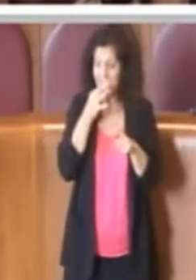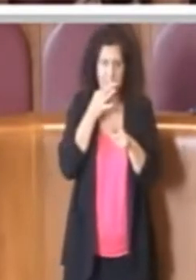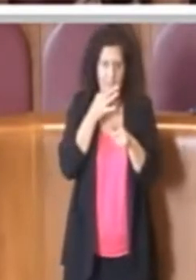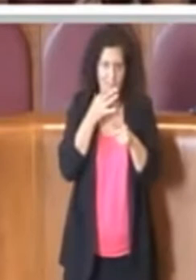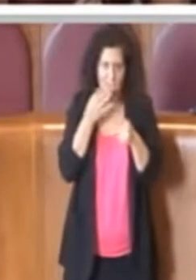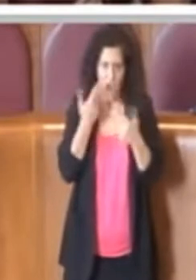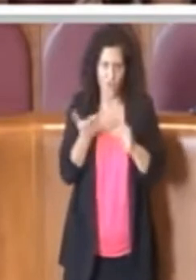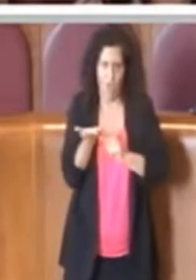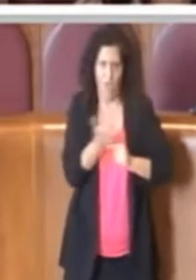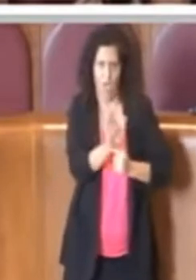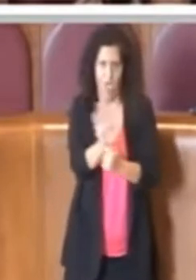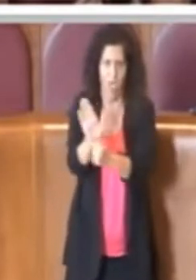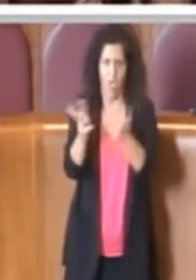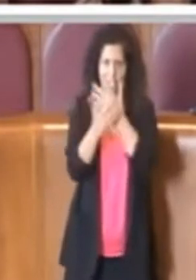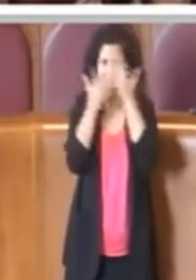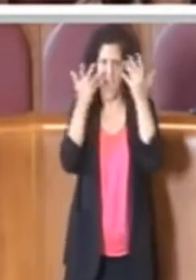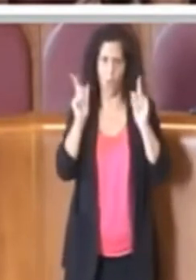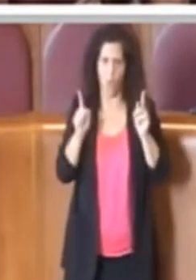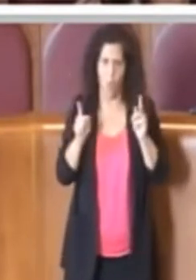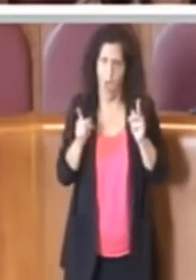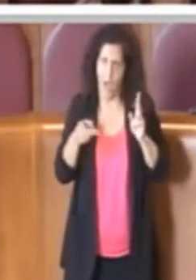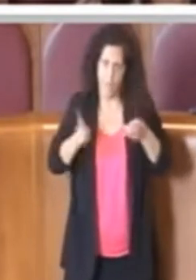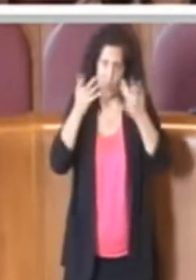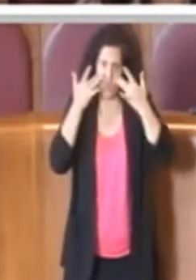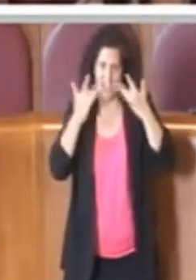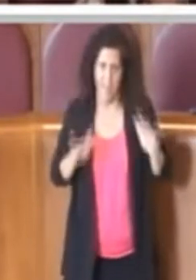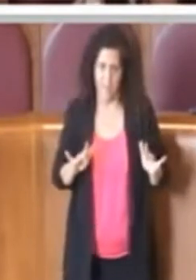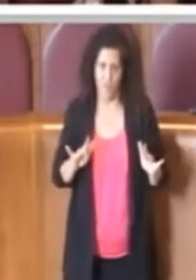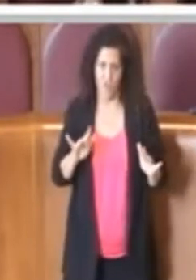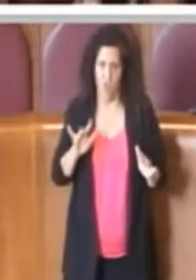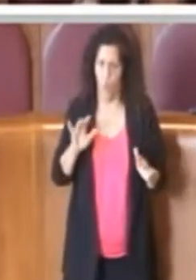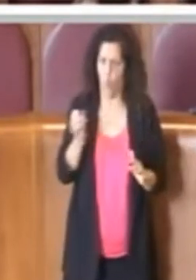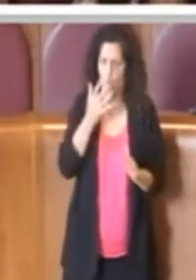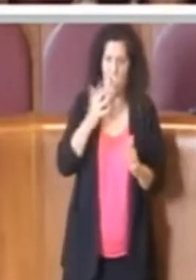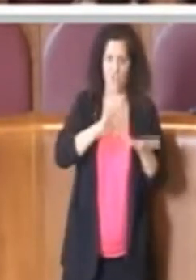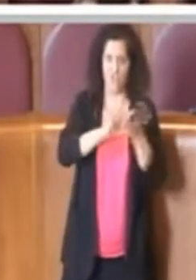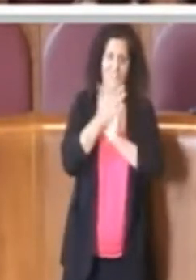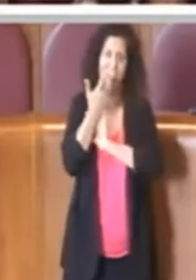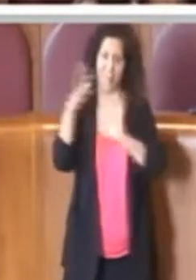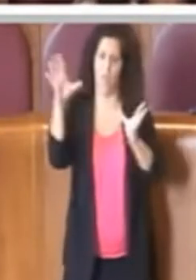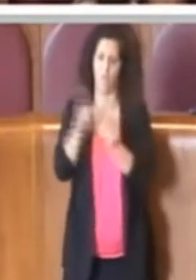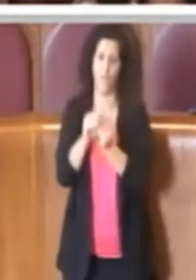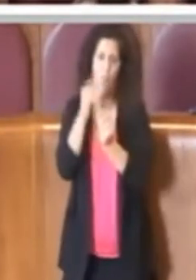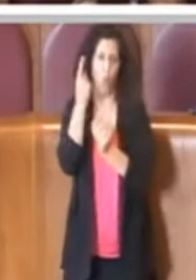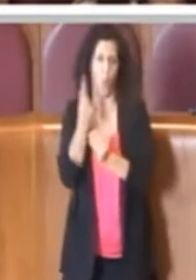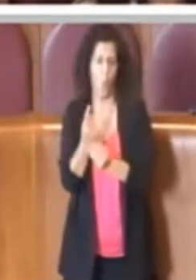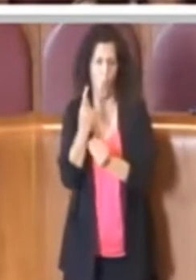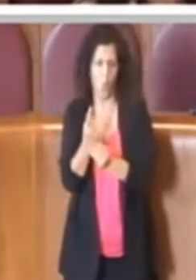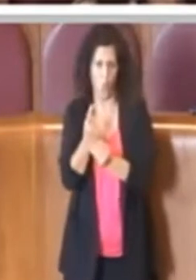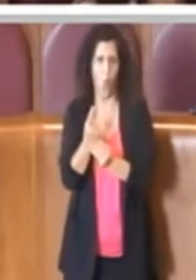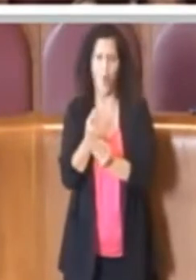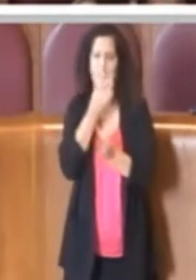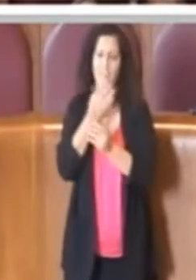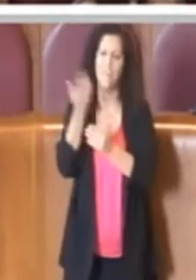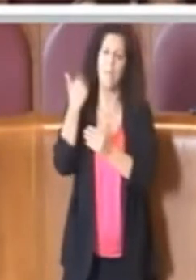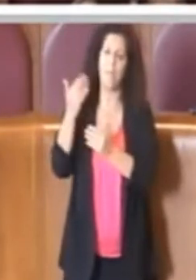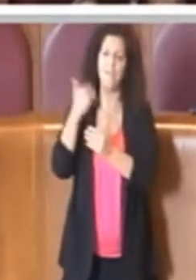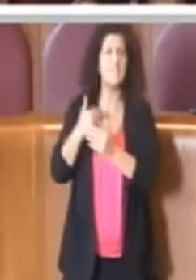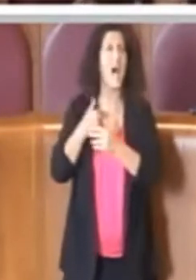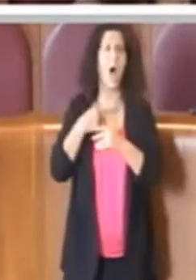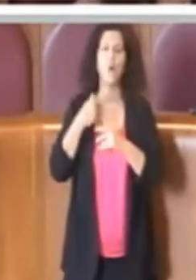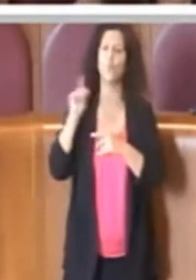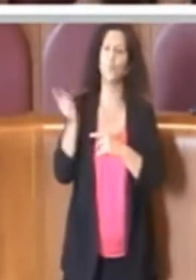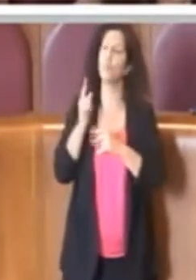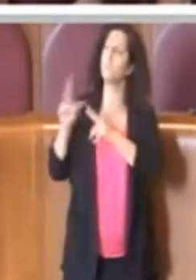altri livelli amministrativi e governativi nella storia ha enunciato come volontà di fare semplificazione,